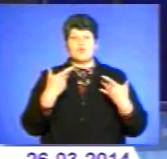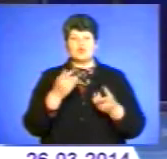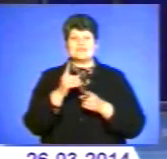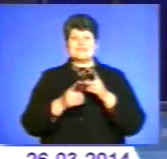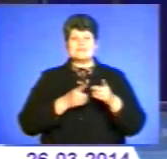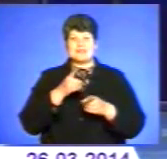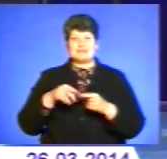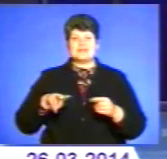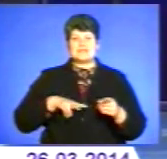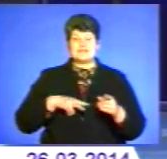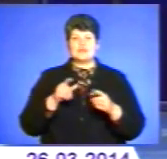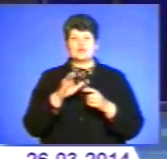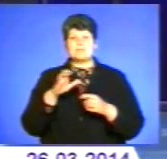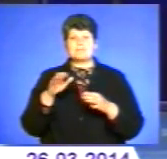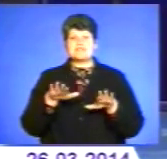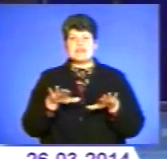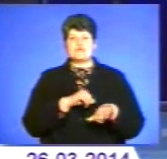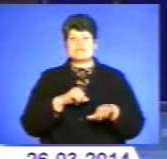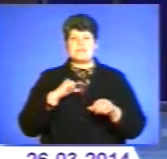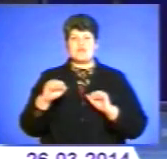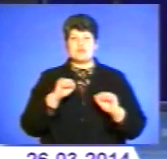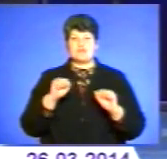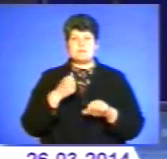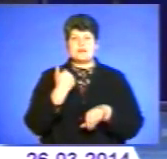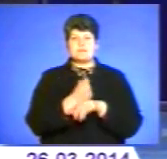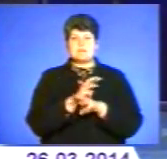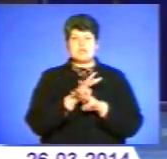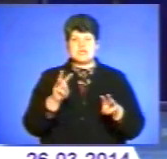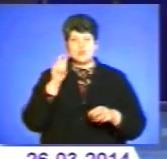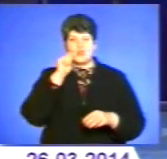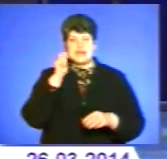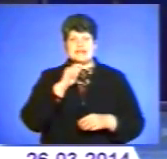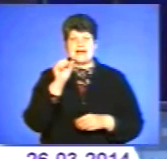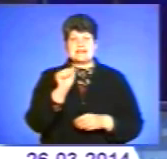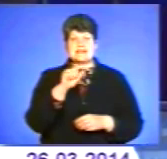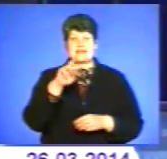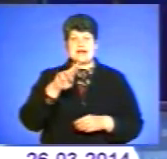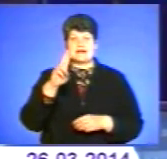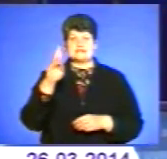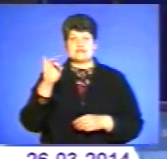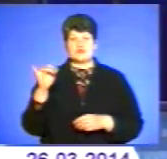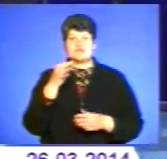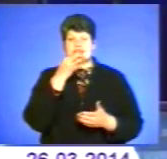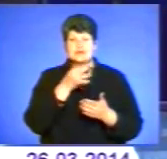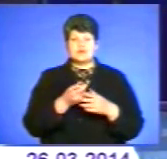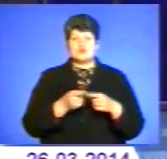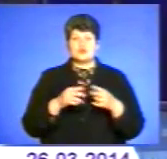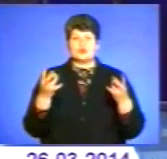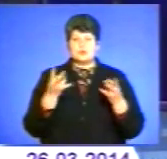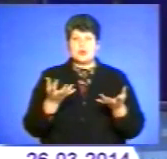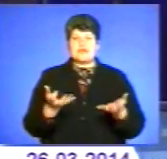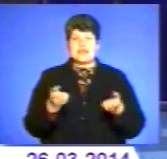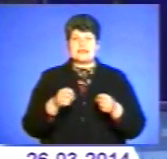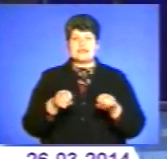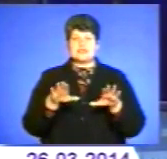адміністративний устрій місцевого самоврядування прем'єр-міністру України Арсеній Яценюк. Він зазначив, що для цього необхідно прийняти рішення